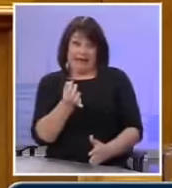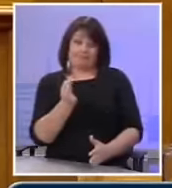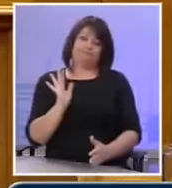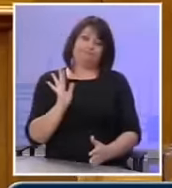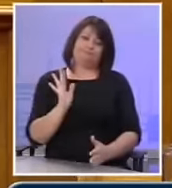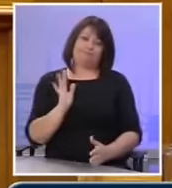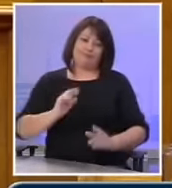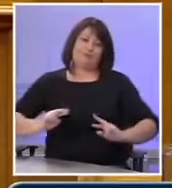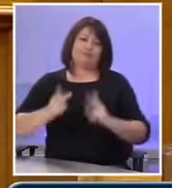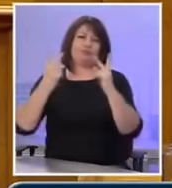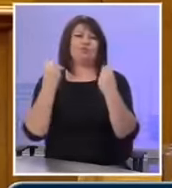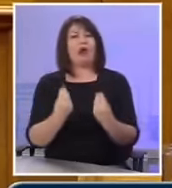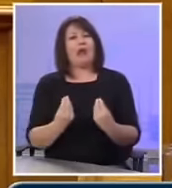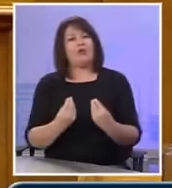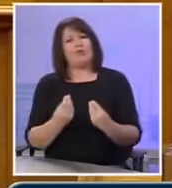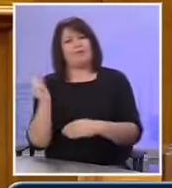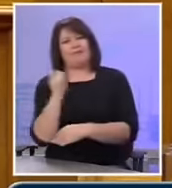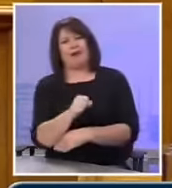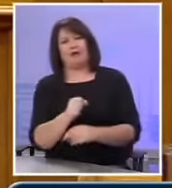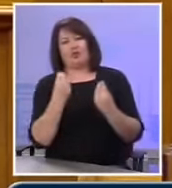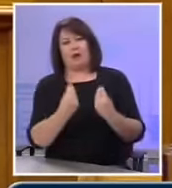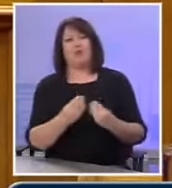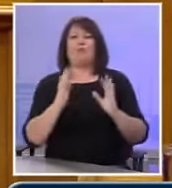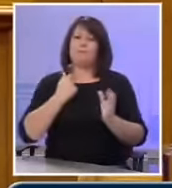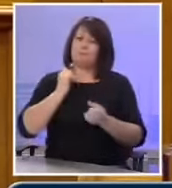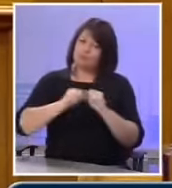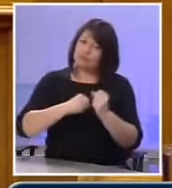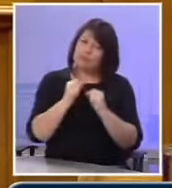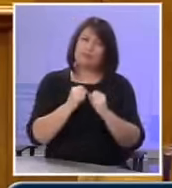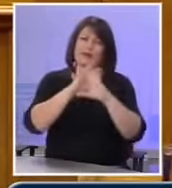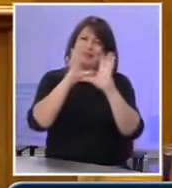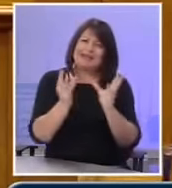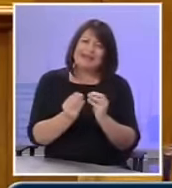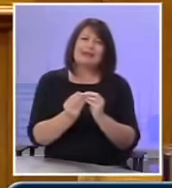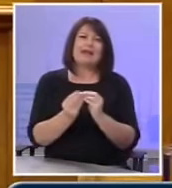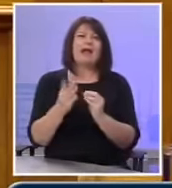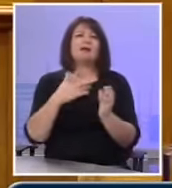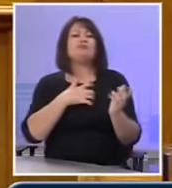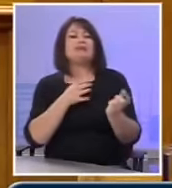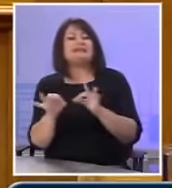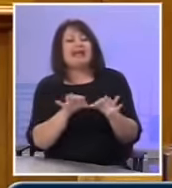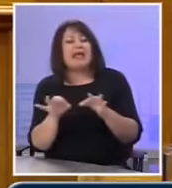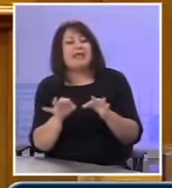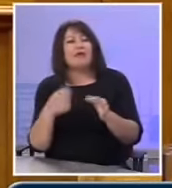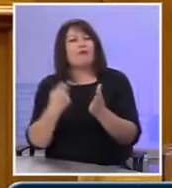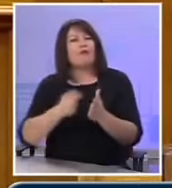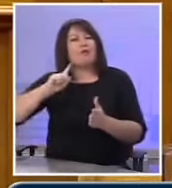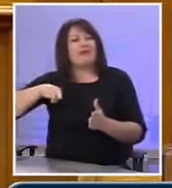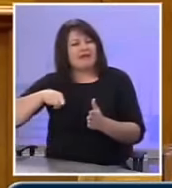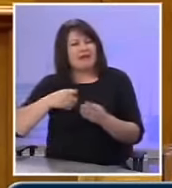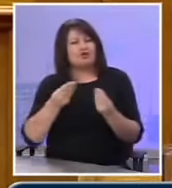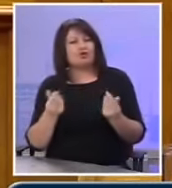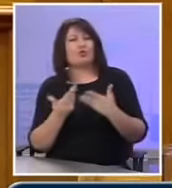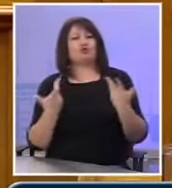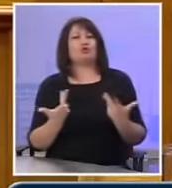είναι εχθρό του καλού. Αυτό προσπαθούν μέσα στην γενικότερη μας στρατηγική για τη φοροδιαφυγή. Να έχουμε